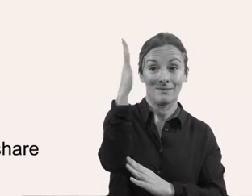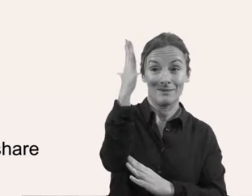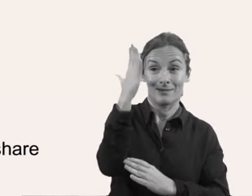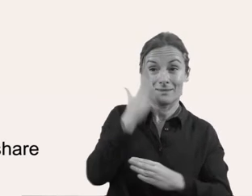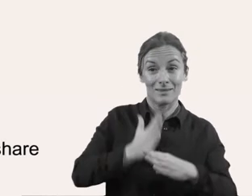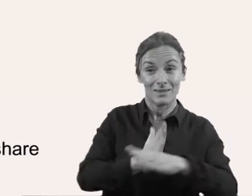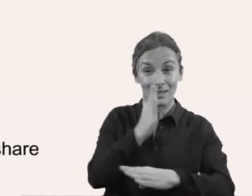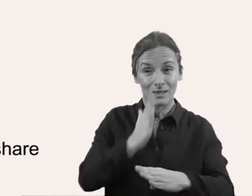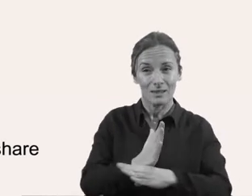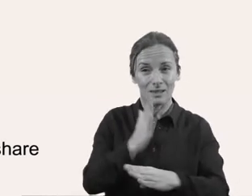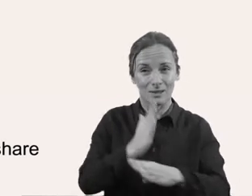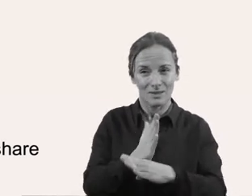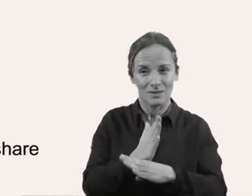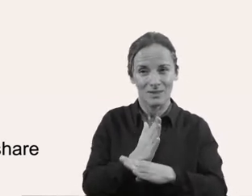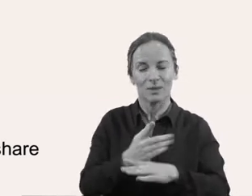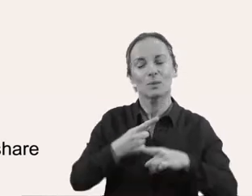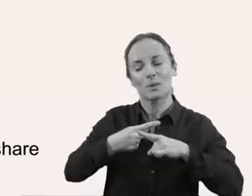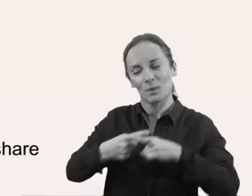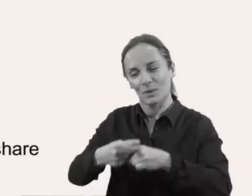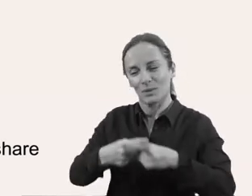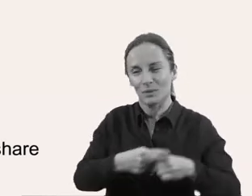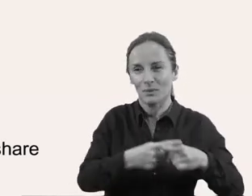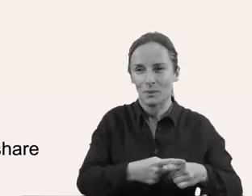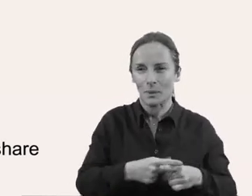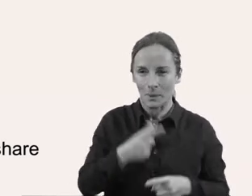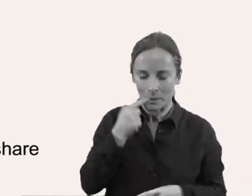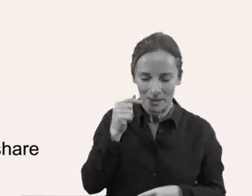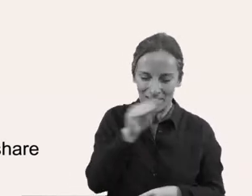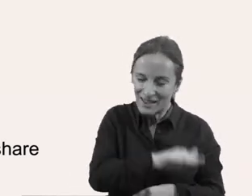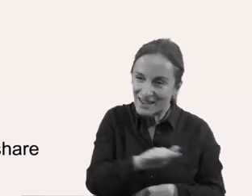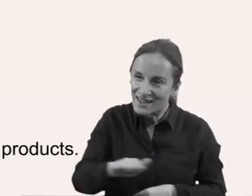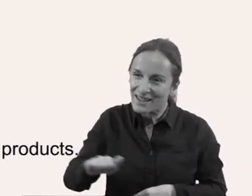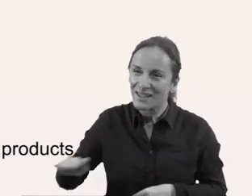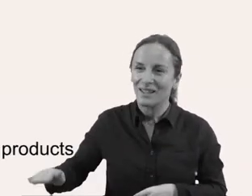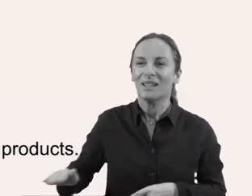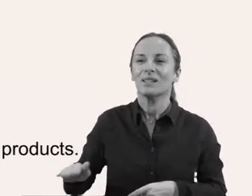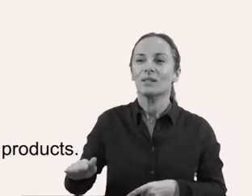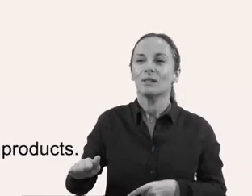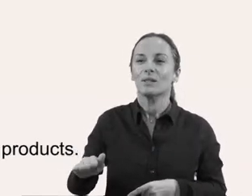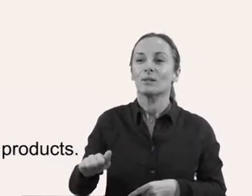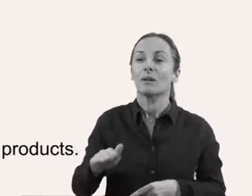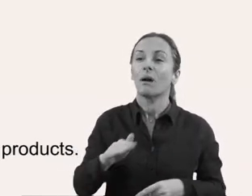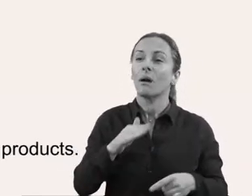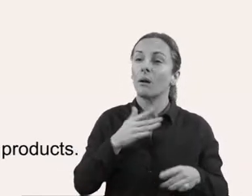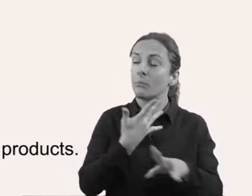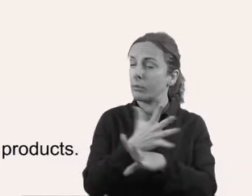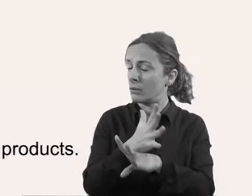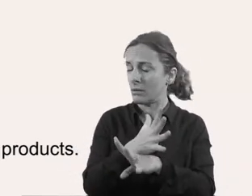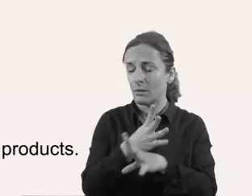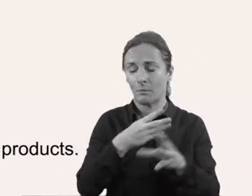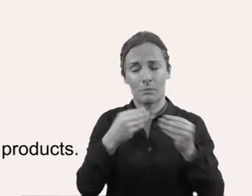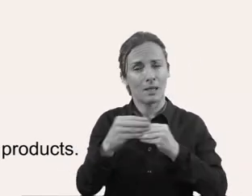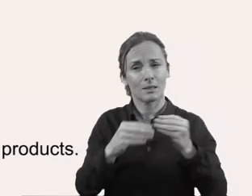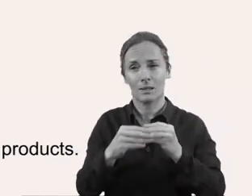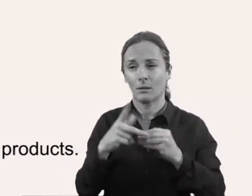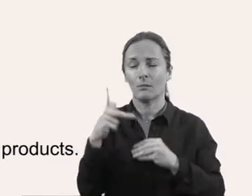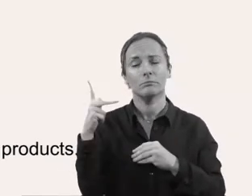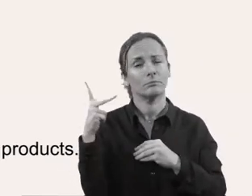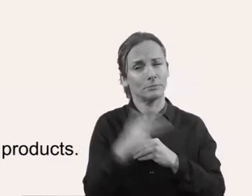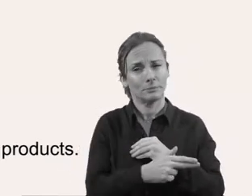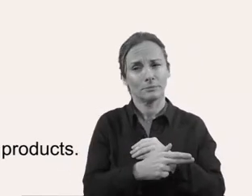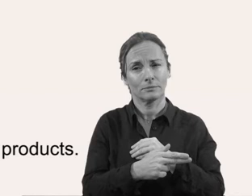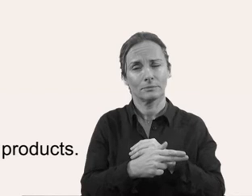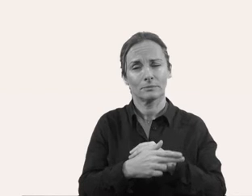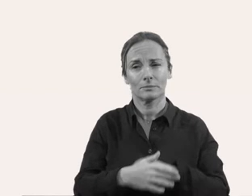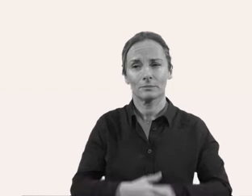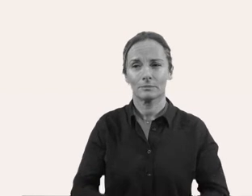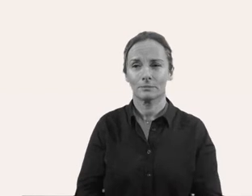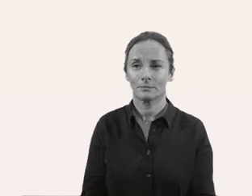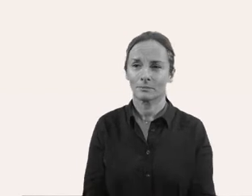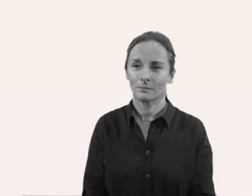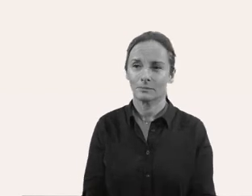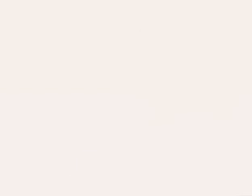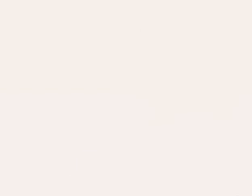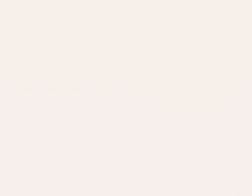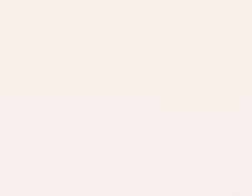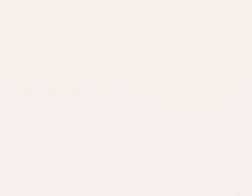A la platja duu júgates de fusta i comparteix-les, cerca alternatives als productes de plàstic d'un sol ús.